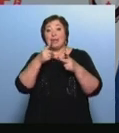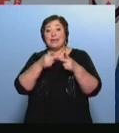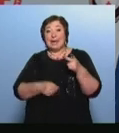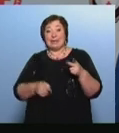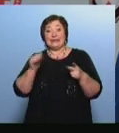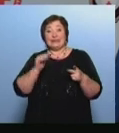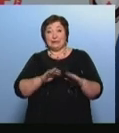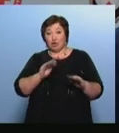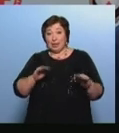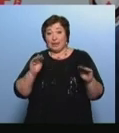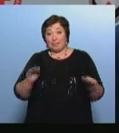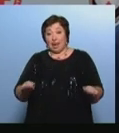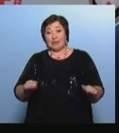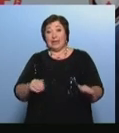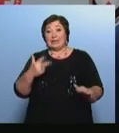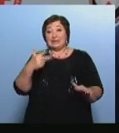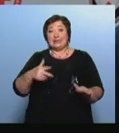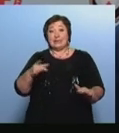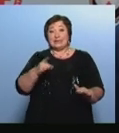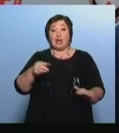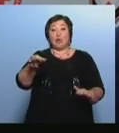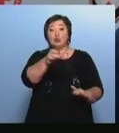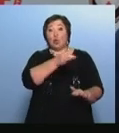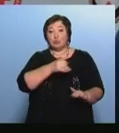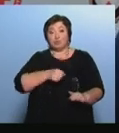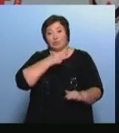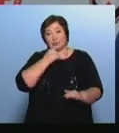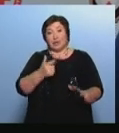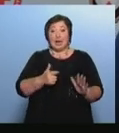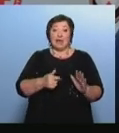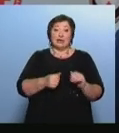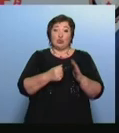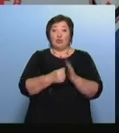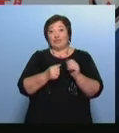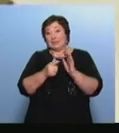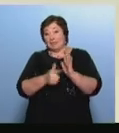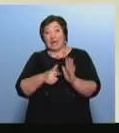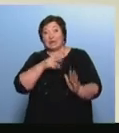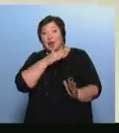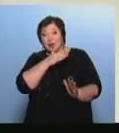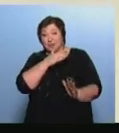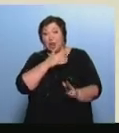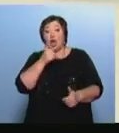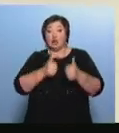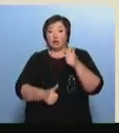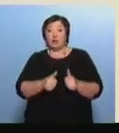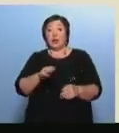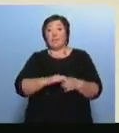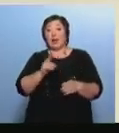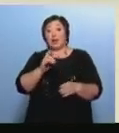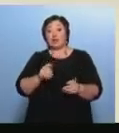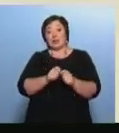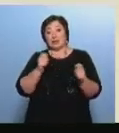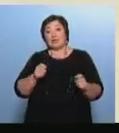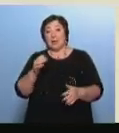ребят из 30 районов Удмуртии Возраст 7-18 лет примут участие Турнир на призы Калашникова открылся матчем